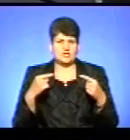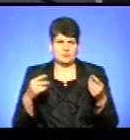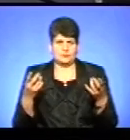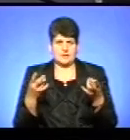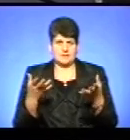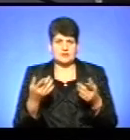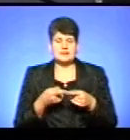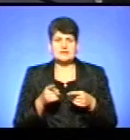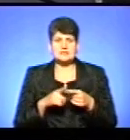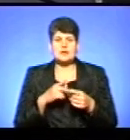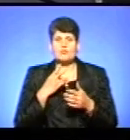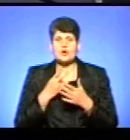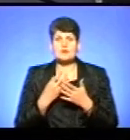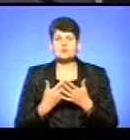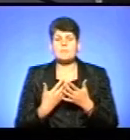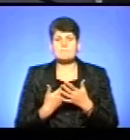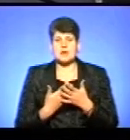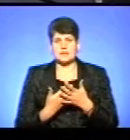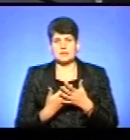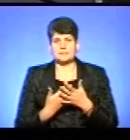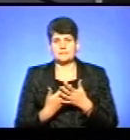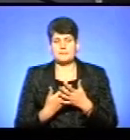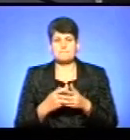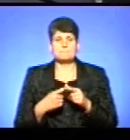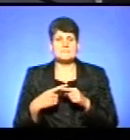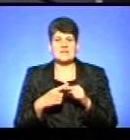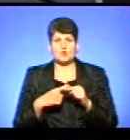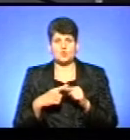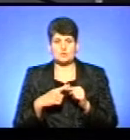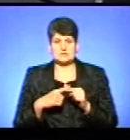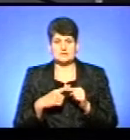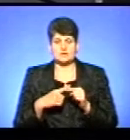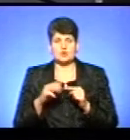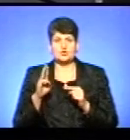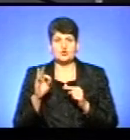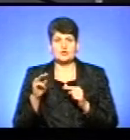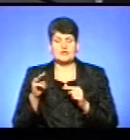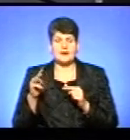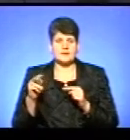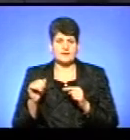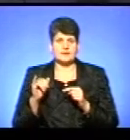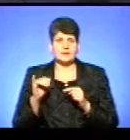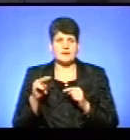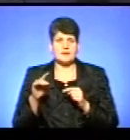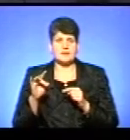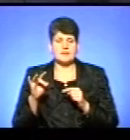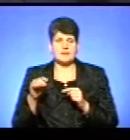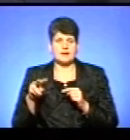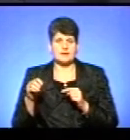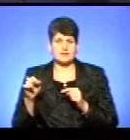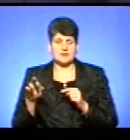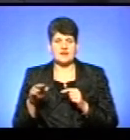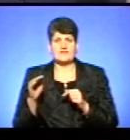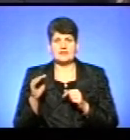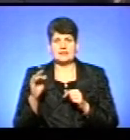Це показує приклад Білорусі, Шотландії, Ірландії і багатьох інших країн,